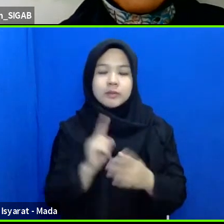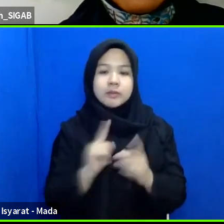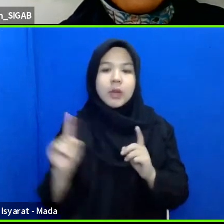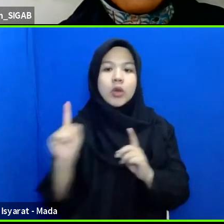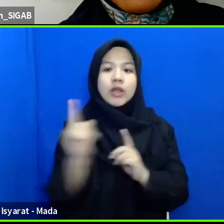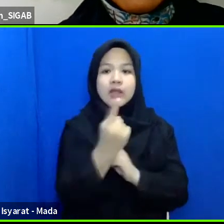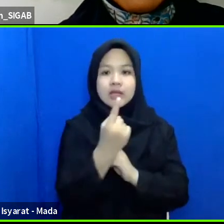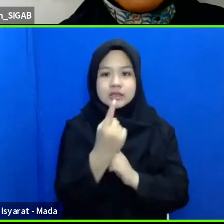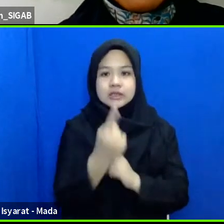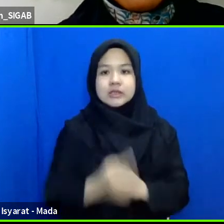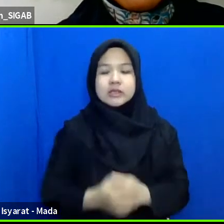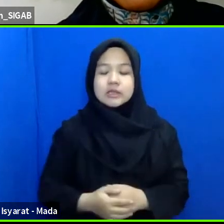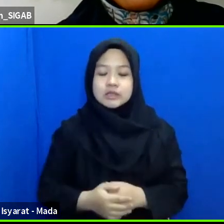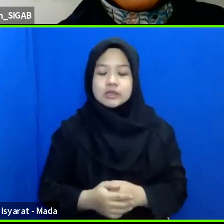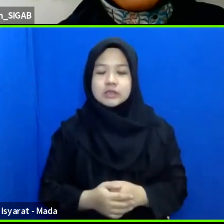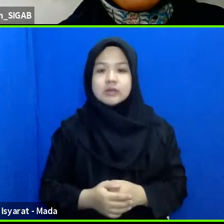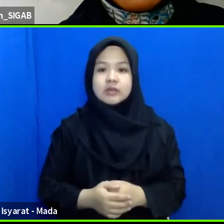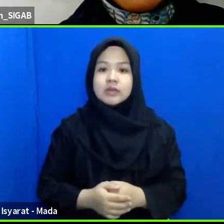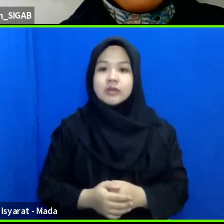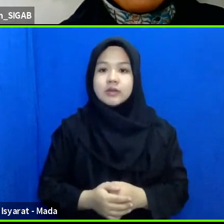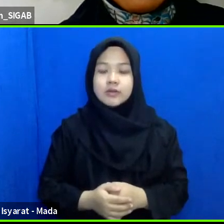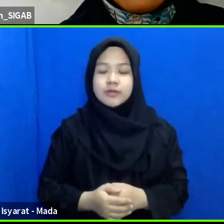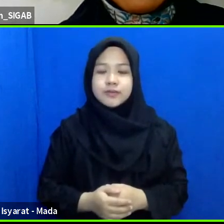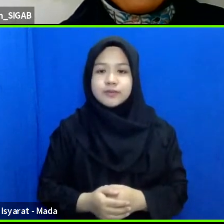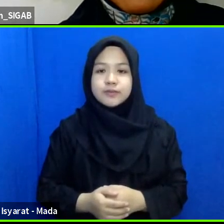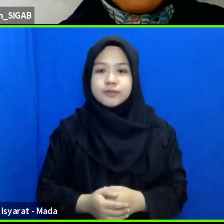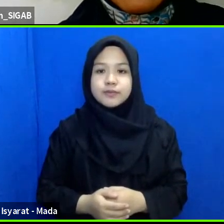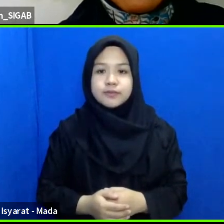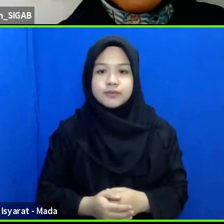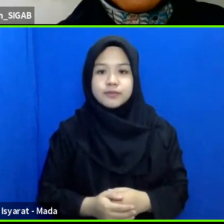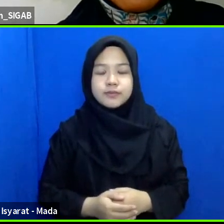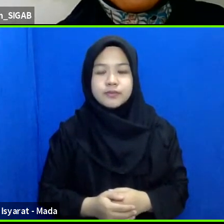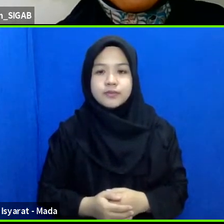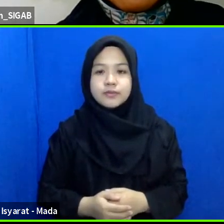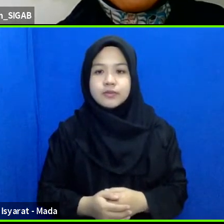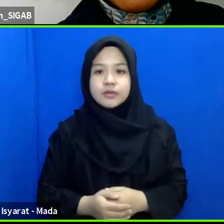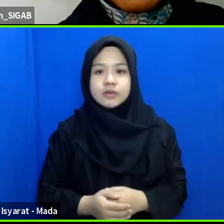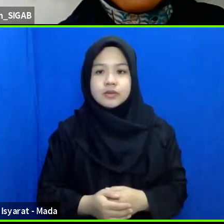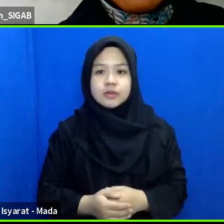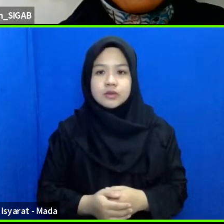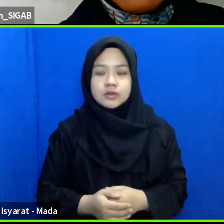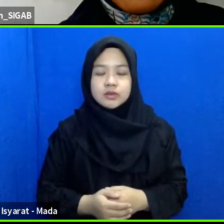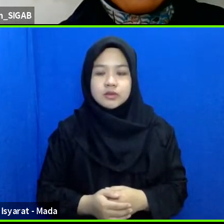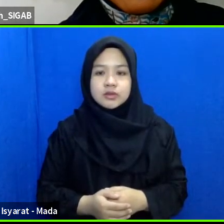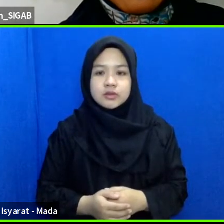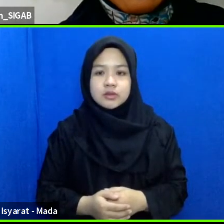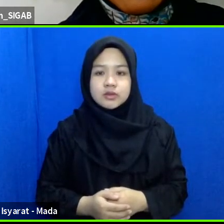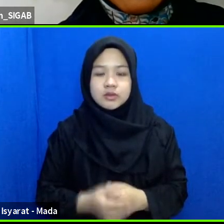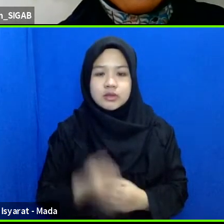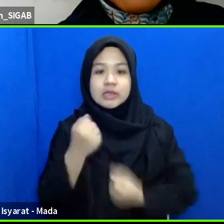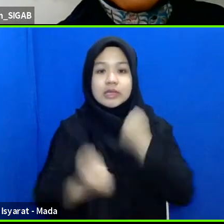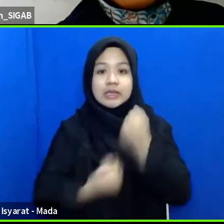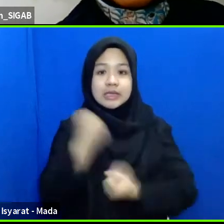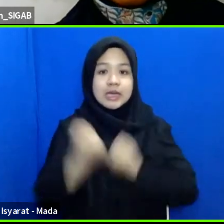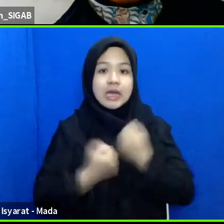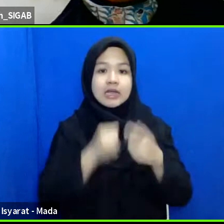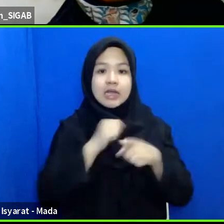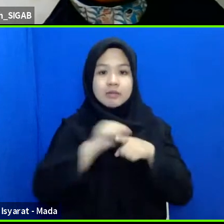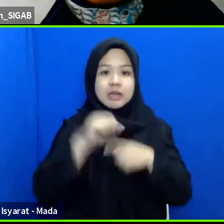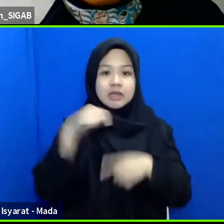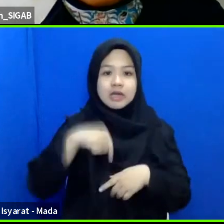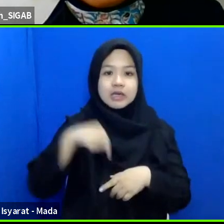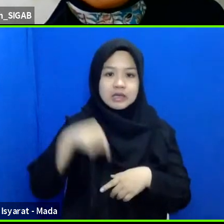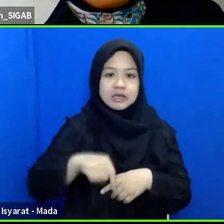nah kawan-kawan dalam kegiatan pelatihan ini tentu nanti